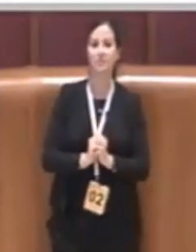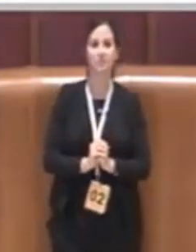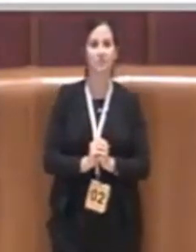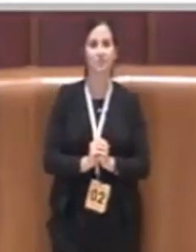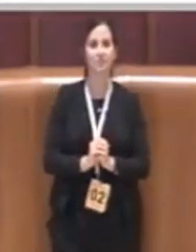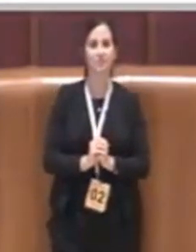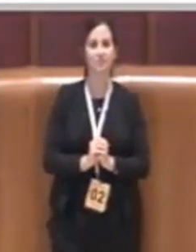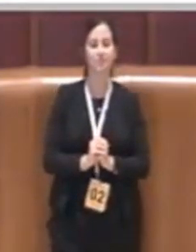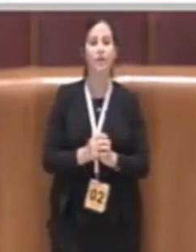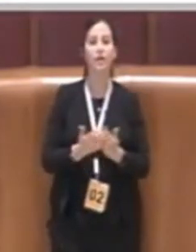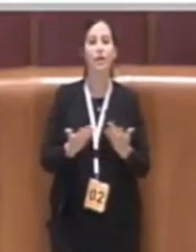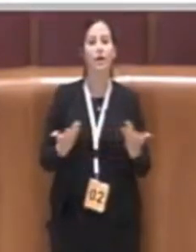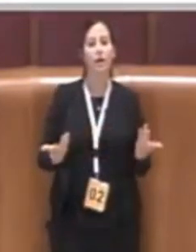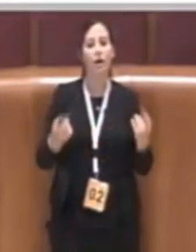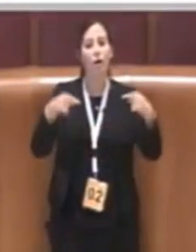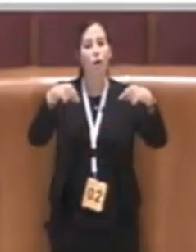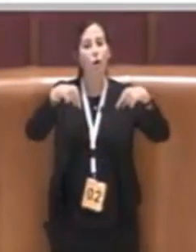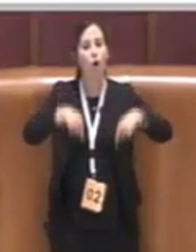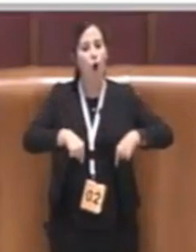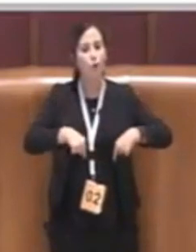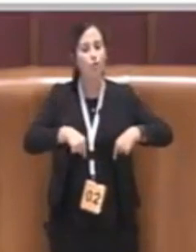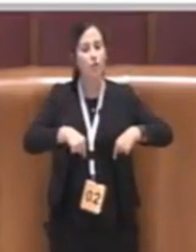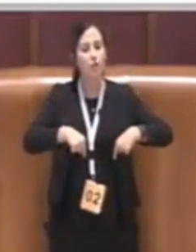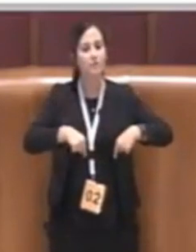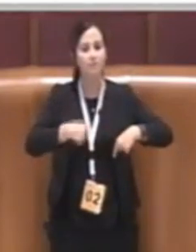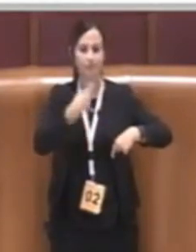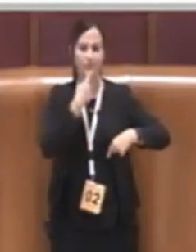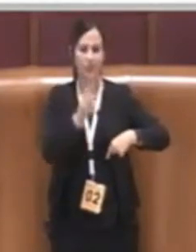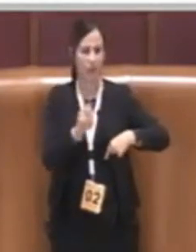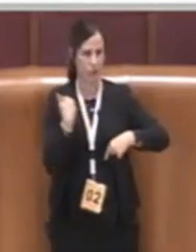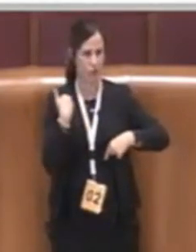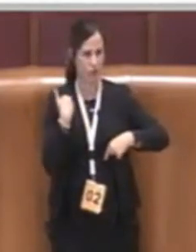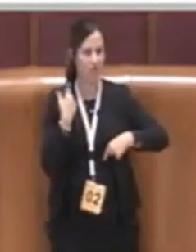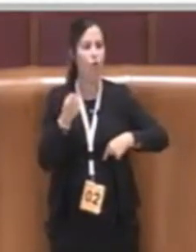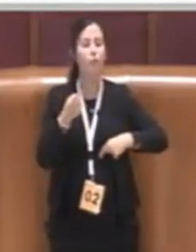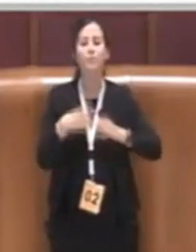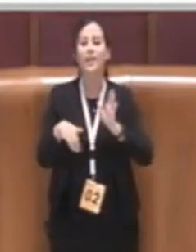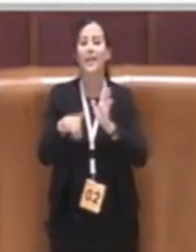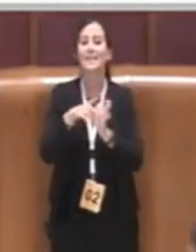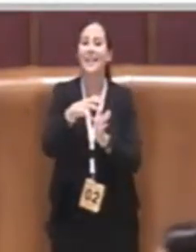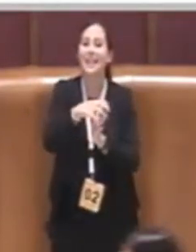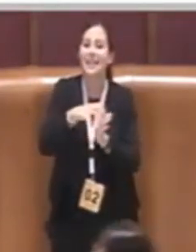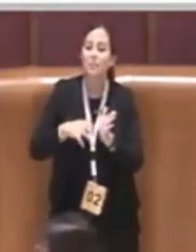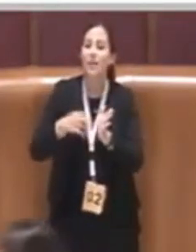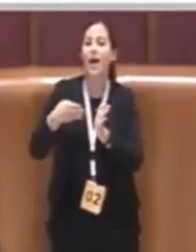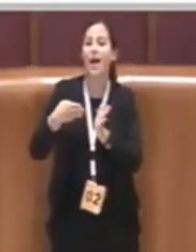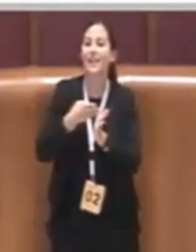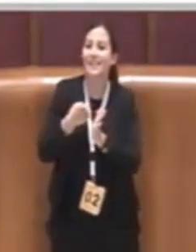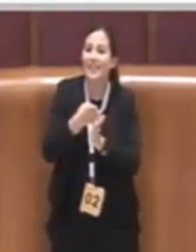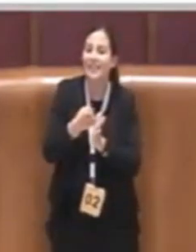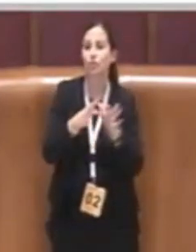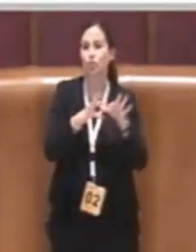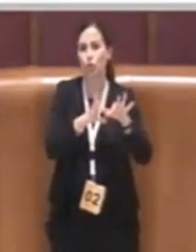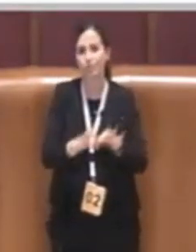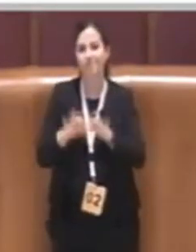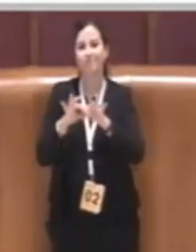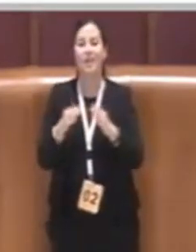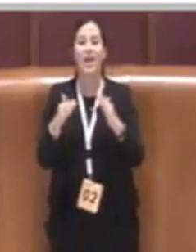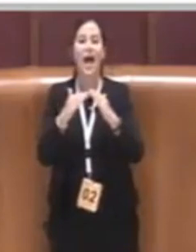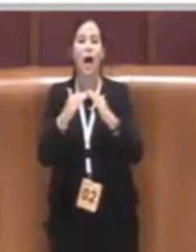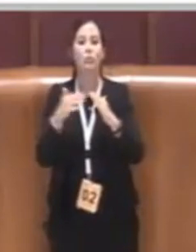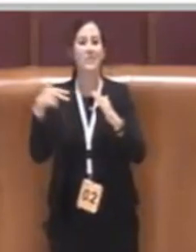Allora, oggi abbiamo portato in aula, come dicevo prima, questa delibera di indirizzo sull'housing sociale. In realtà,